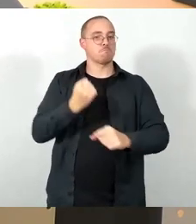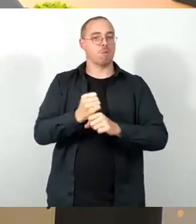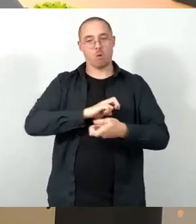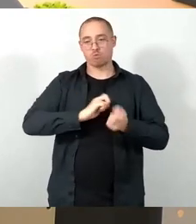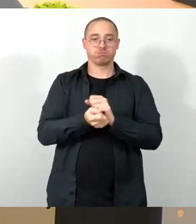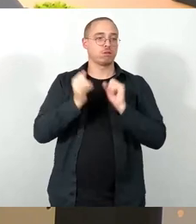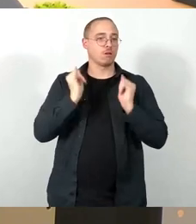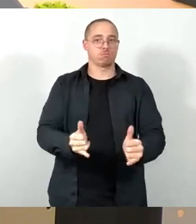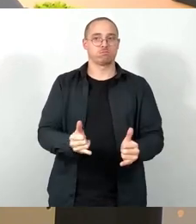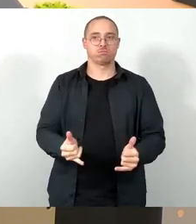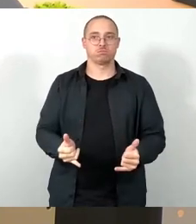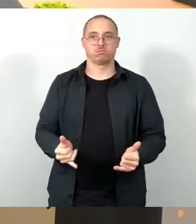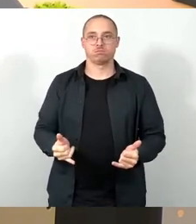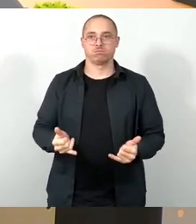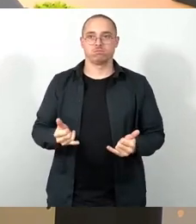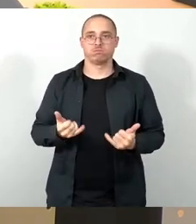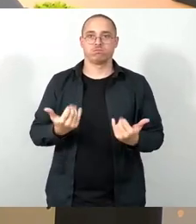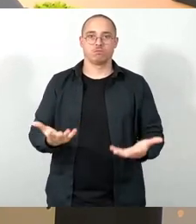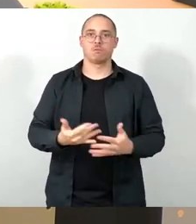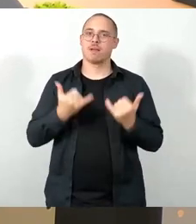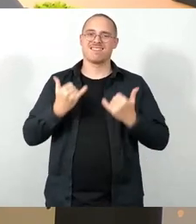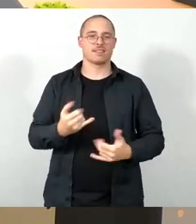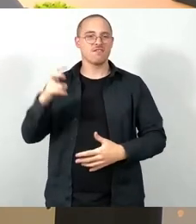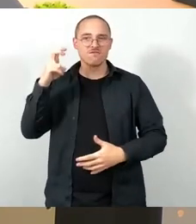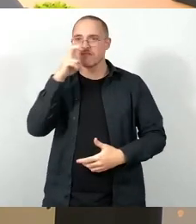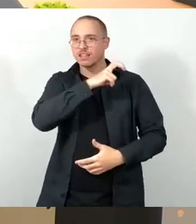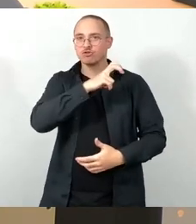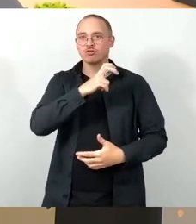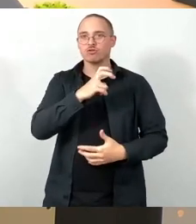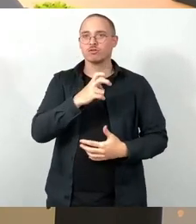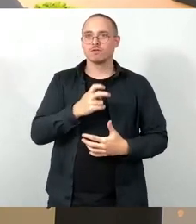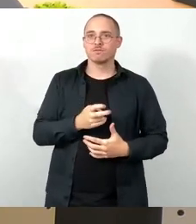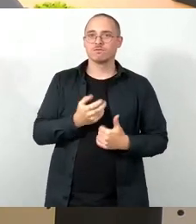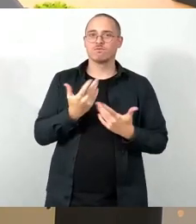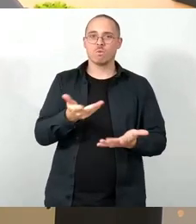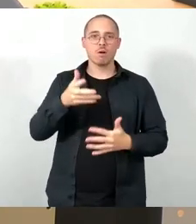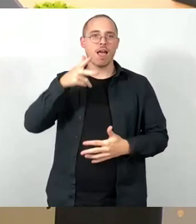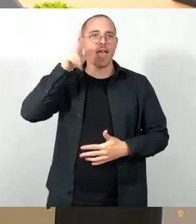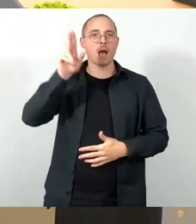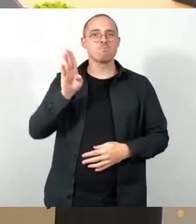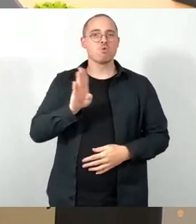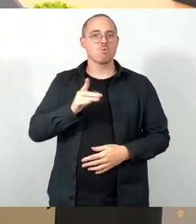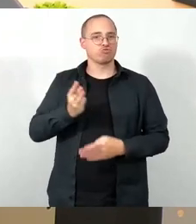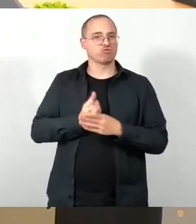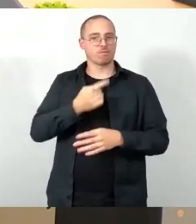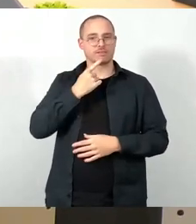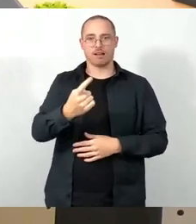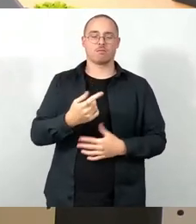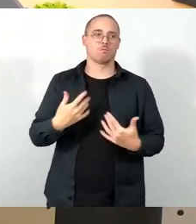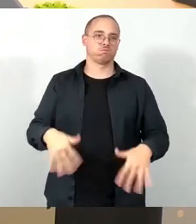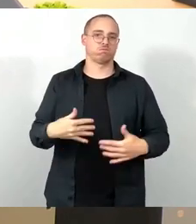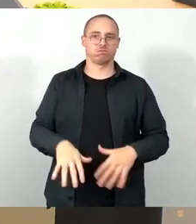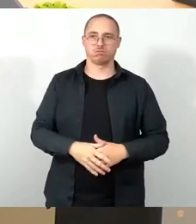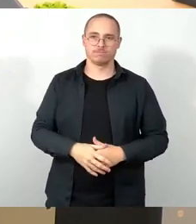Ich finde es aber auch schon frech, was jetzt der Herr Böhm hier wieder vorgetragen hat. Der Herr Engel hat es zu Recht gesagt. Ich möchte es mal ein bisschen konkret